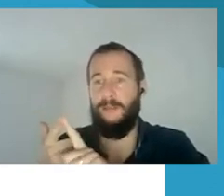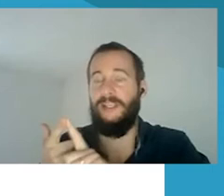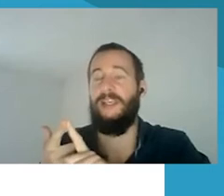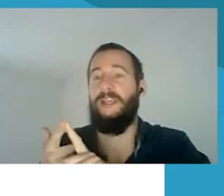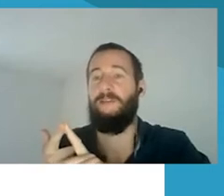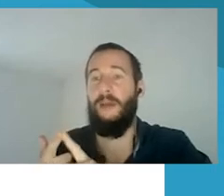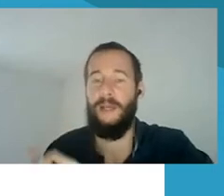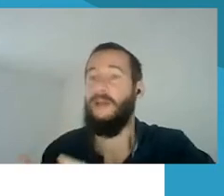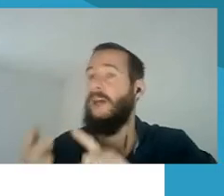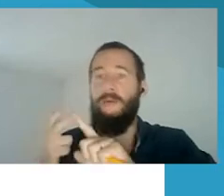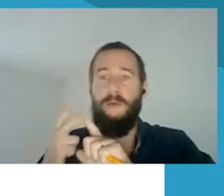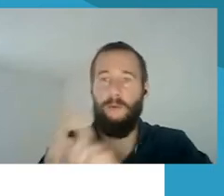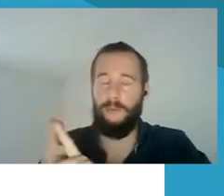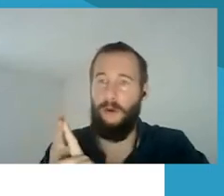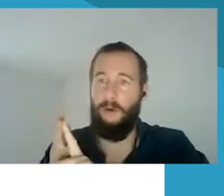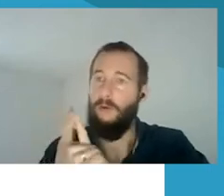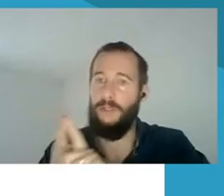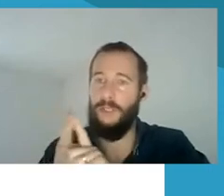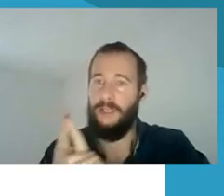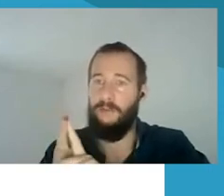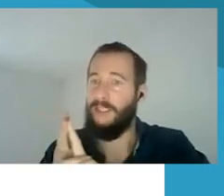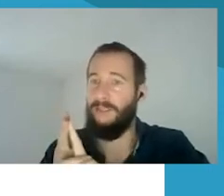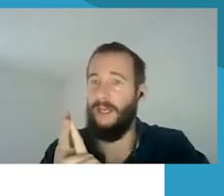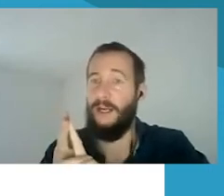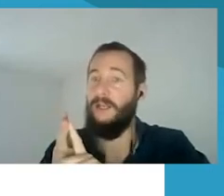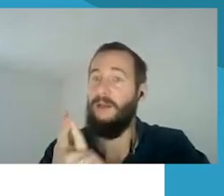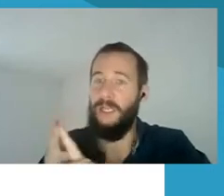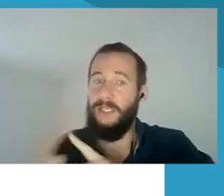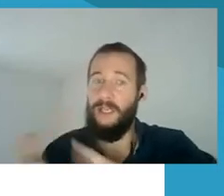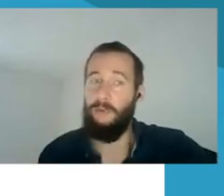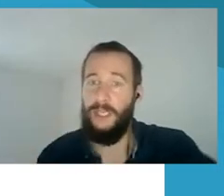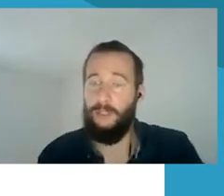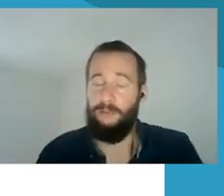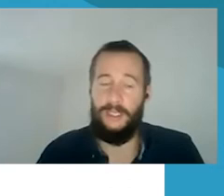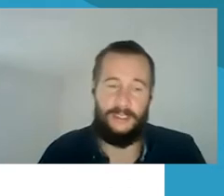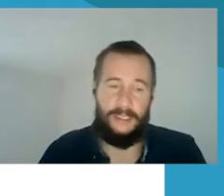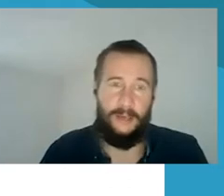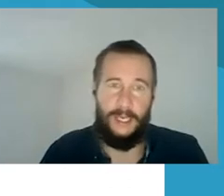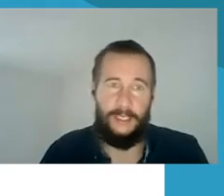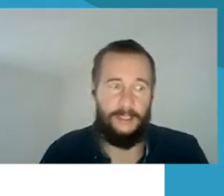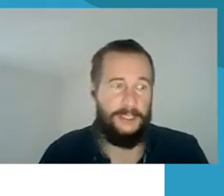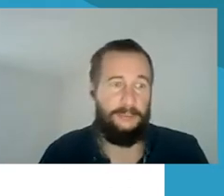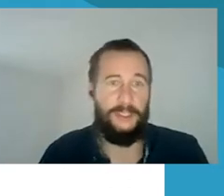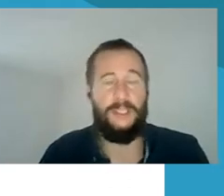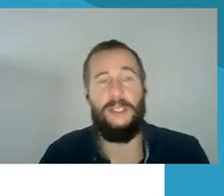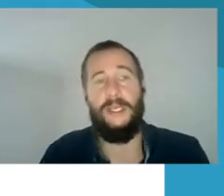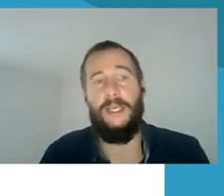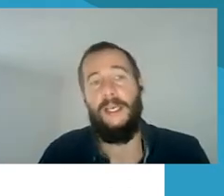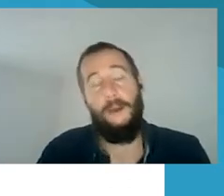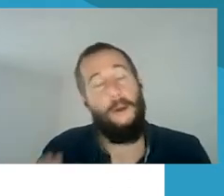tai, kiek tų nusikaltimų yra persekiojimo parodo, iš esmės tų nepykantos nusikaltimų skaičių.